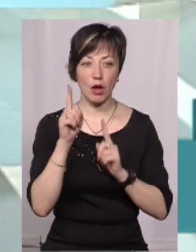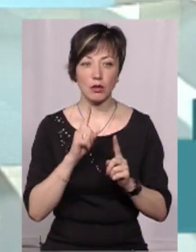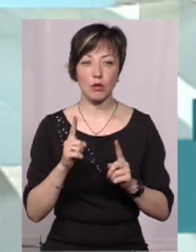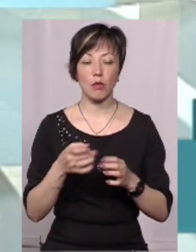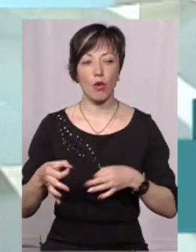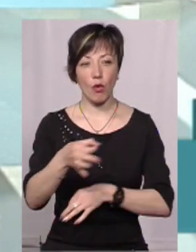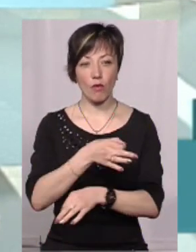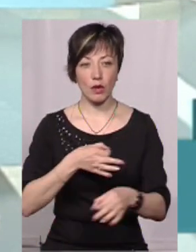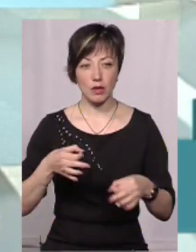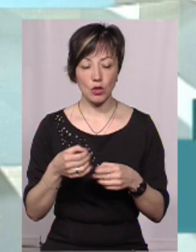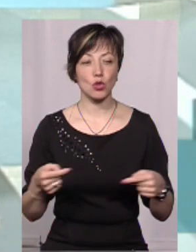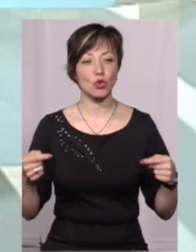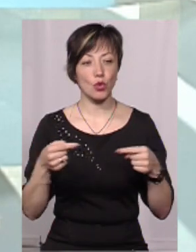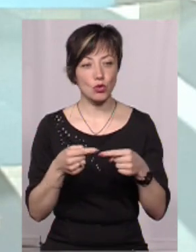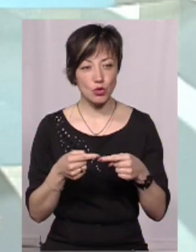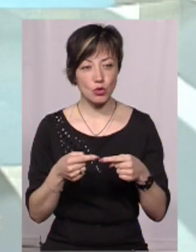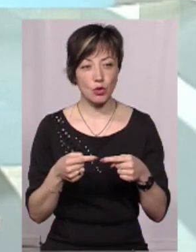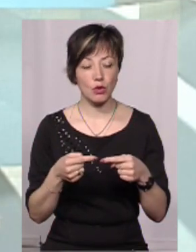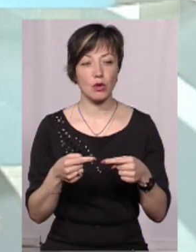щоб проговорити вже точно